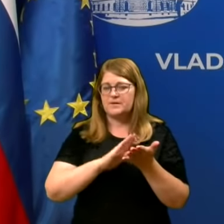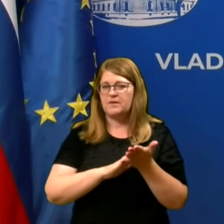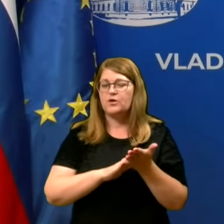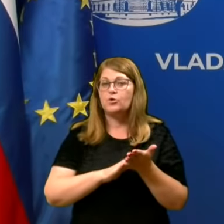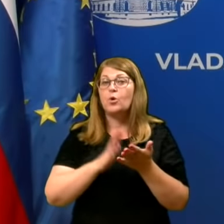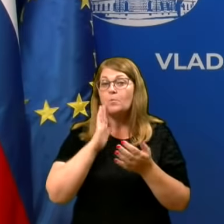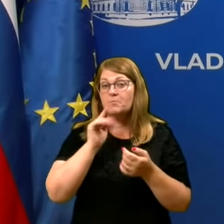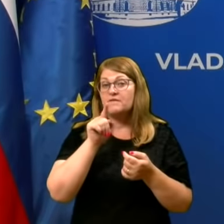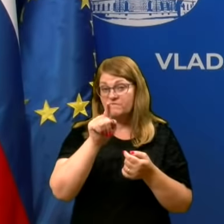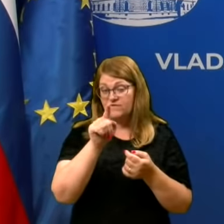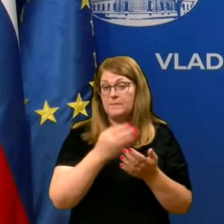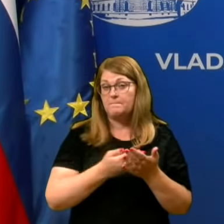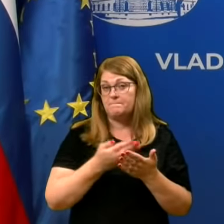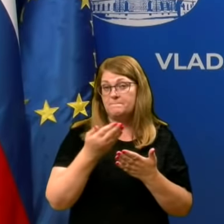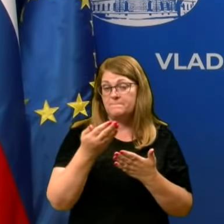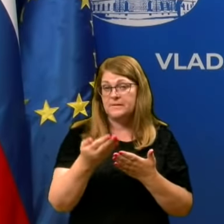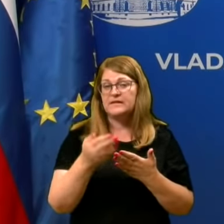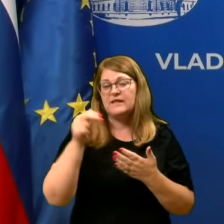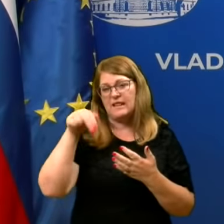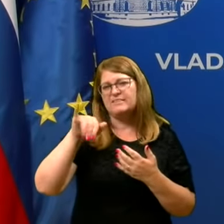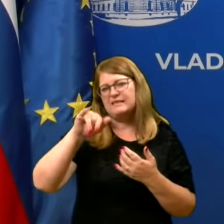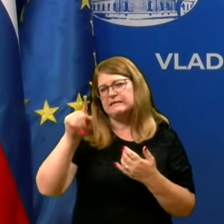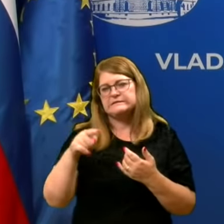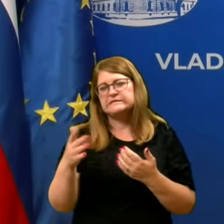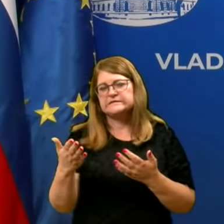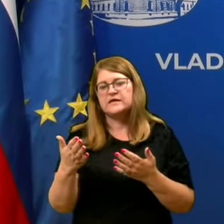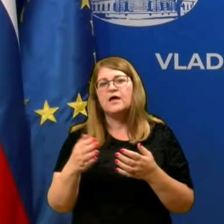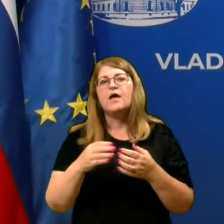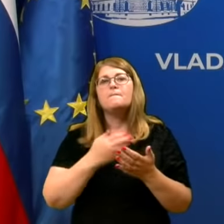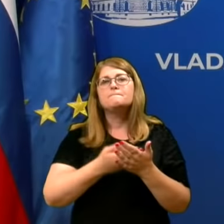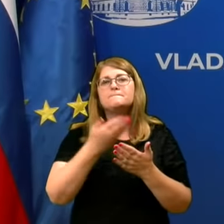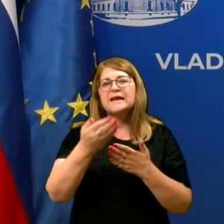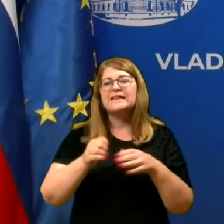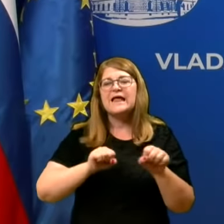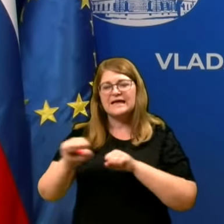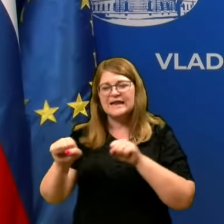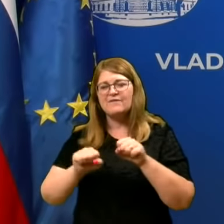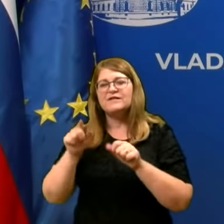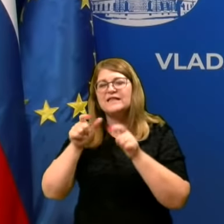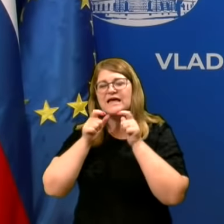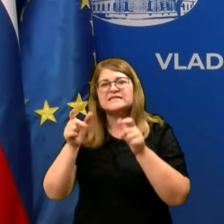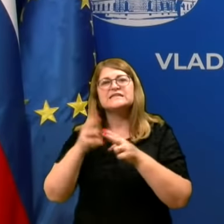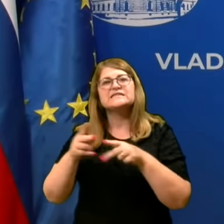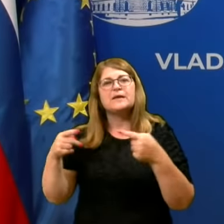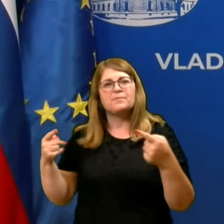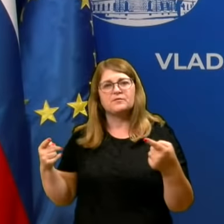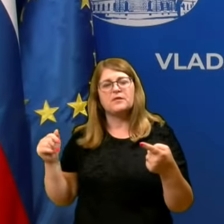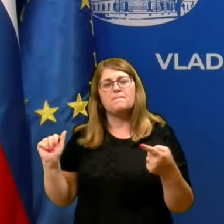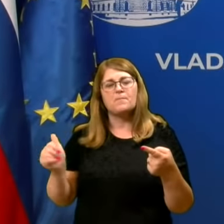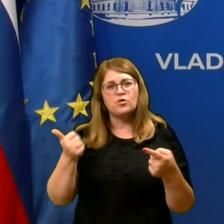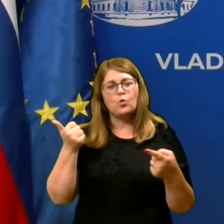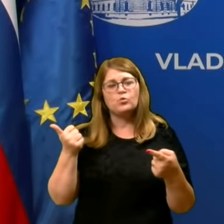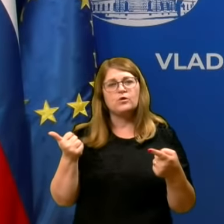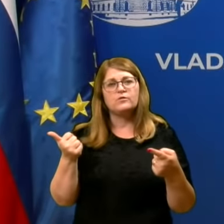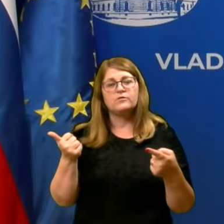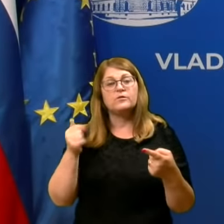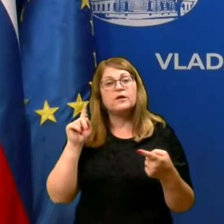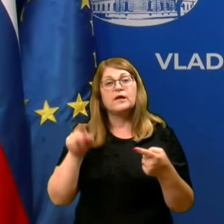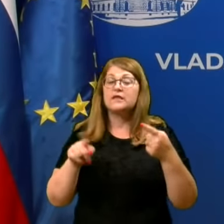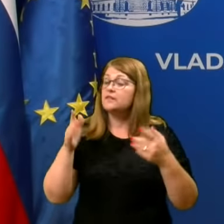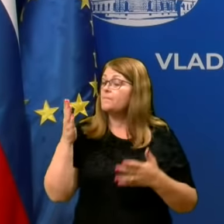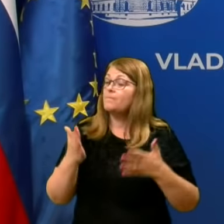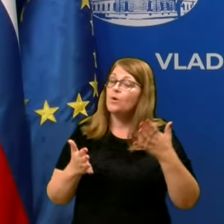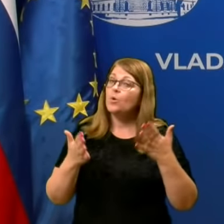vi predlagali oziroma naje z vladi, da razglasi epidemijo ponovno? In